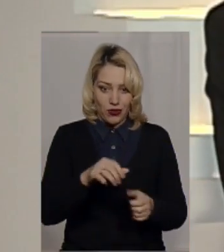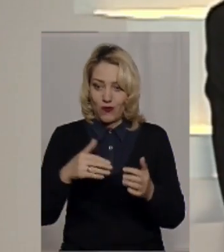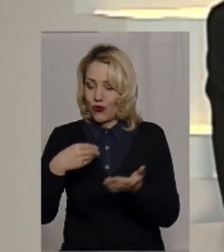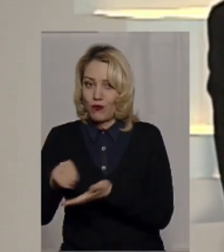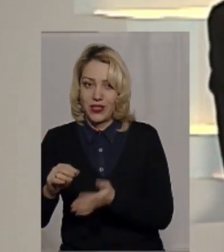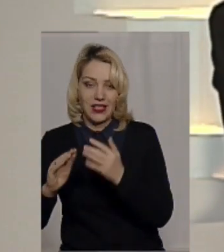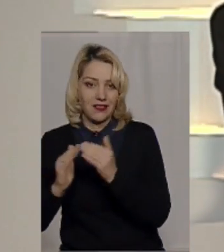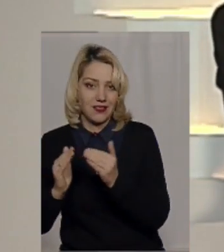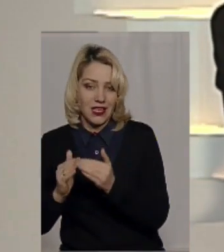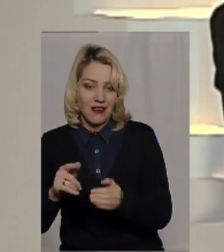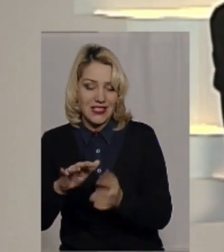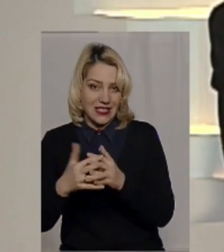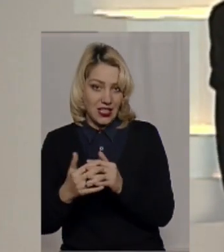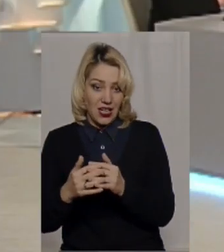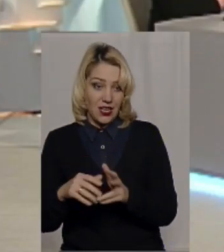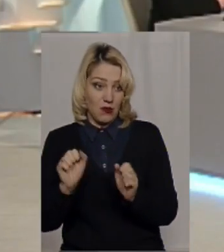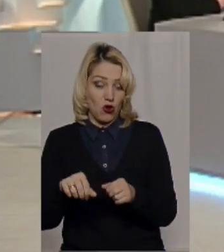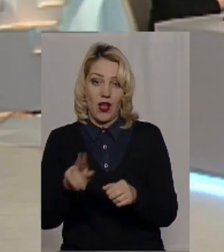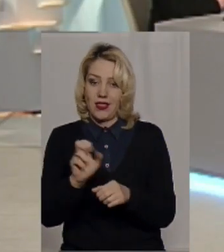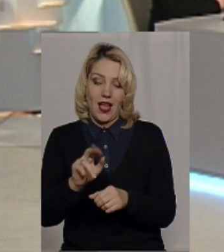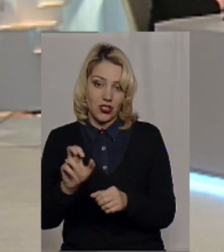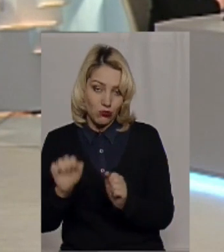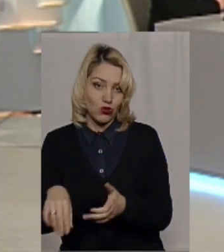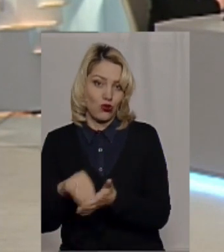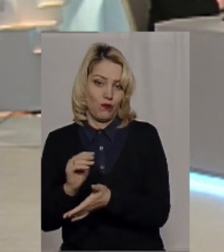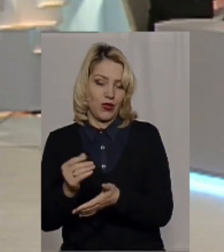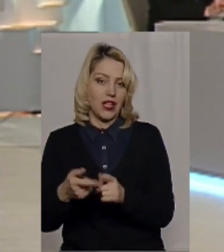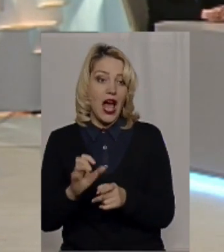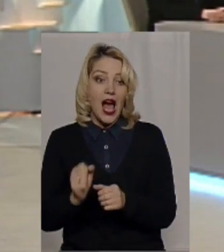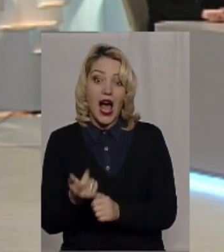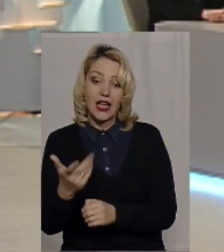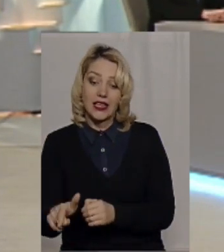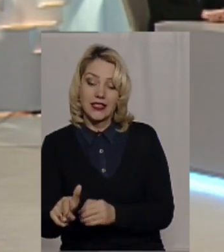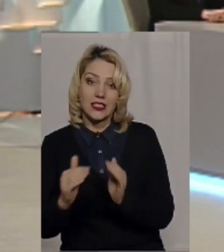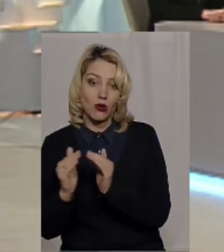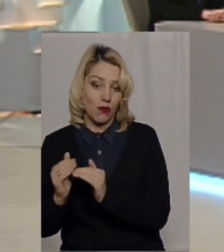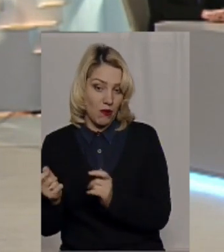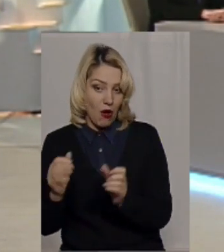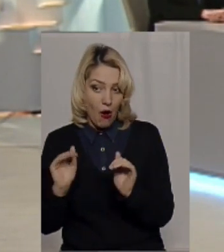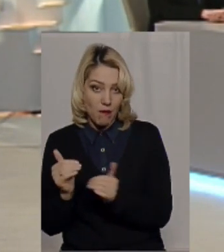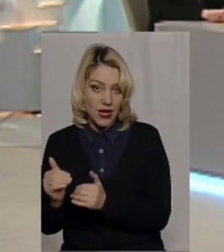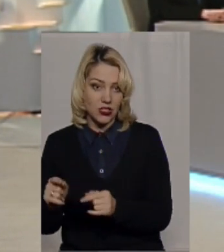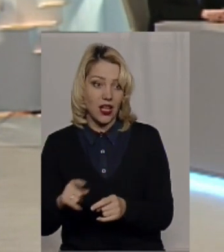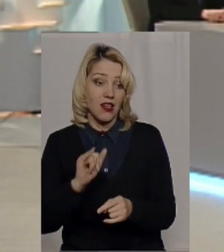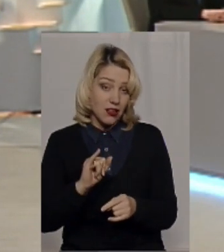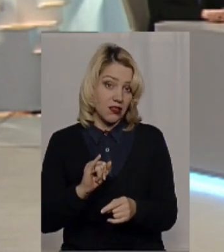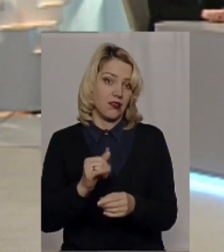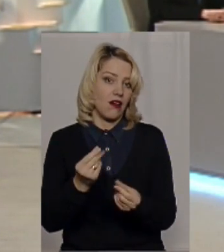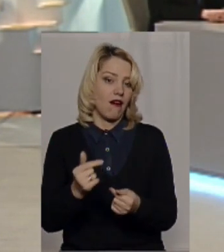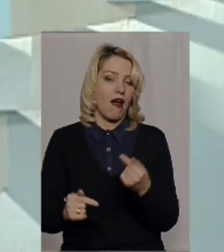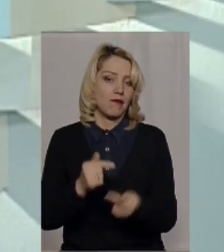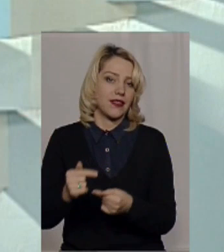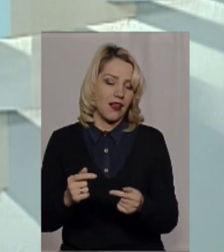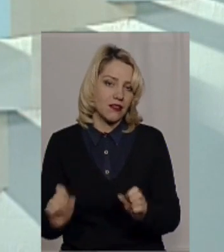не хату, то дачу і буду відпочивати. і буду там жити. А кількість їх обмежена в цьому селі і дуже швидко капіталізація села